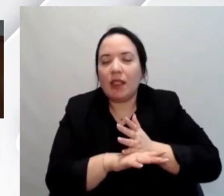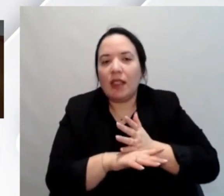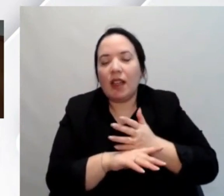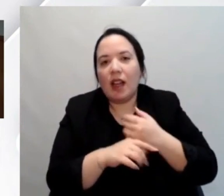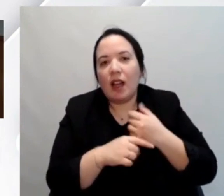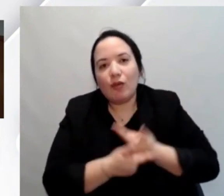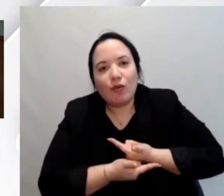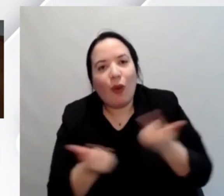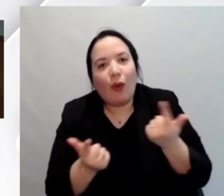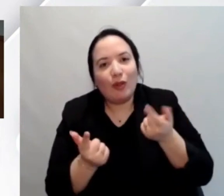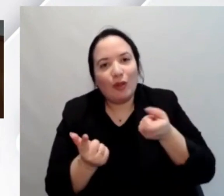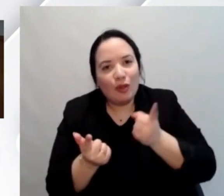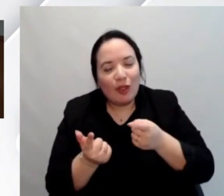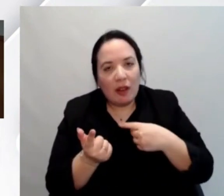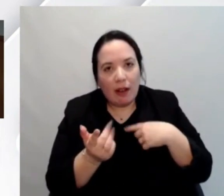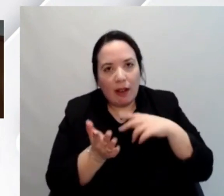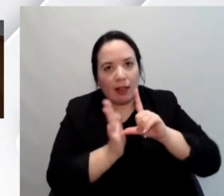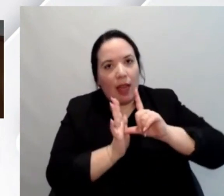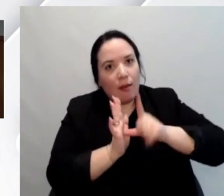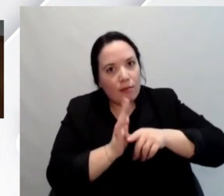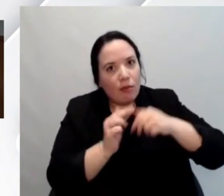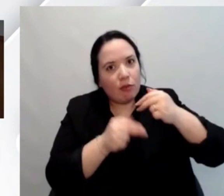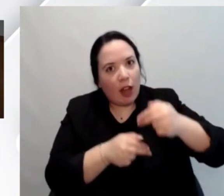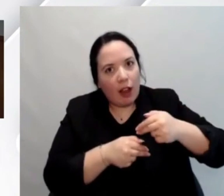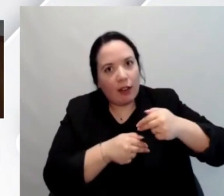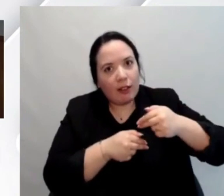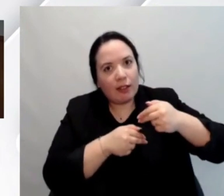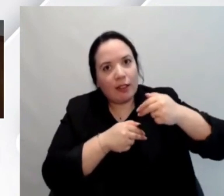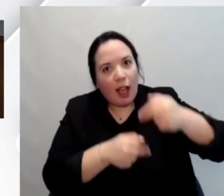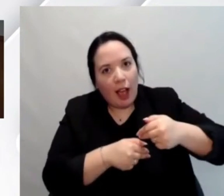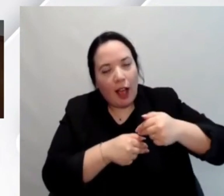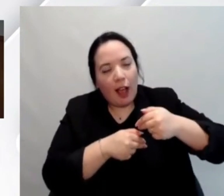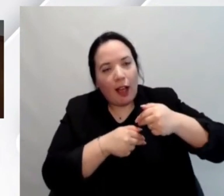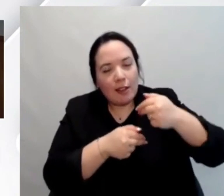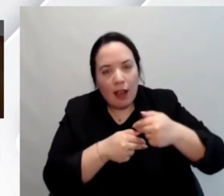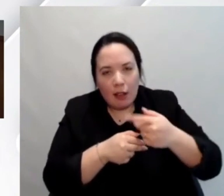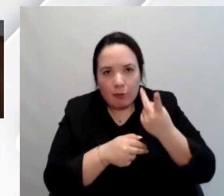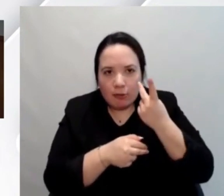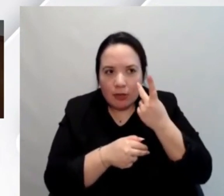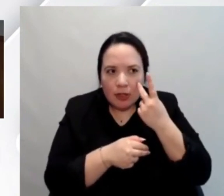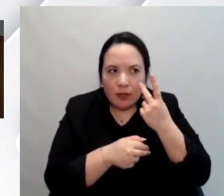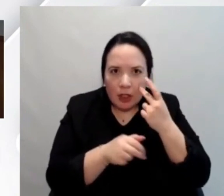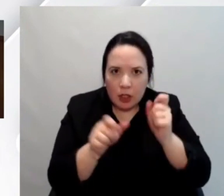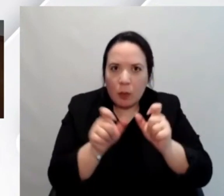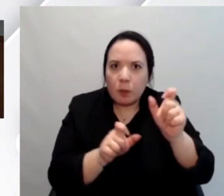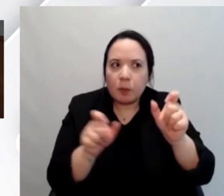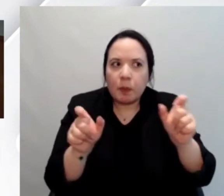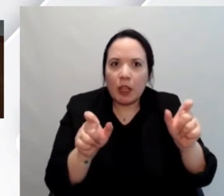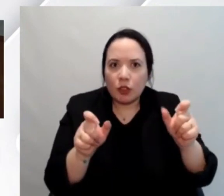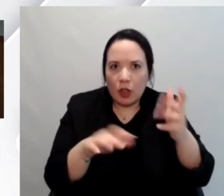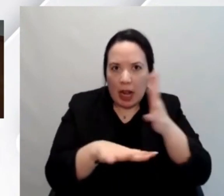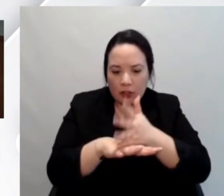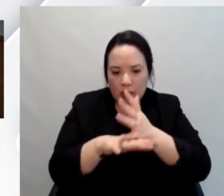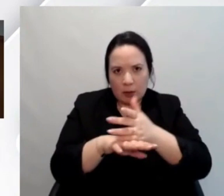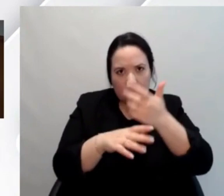negli anni sempre di più abbiamo visto un'attenzione maggiore con il